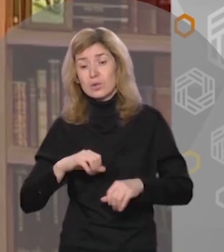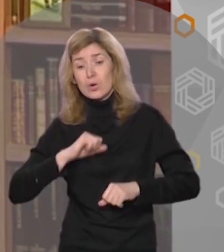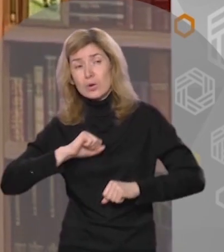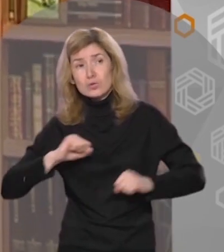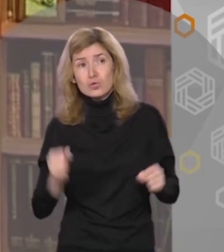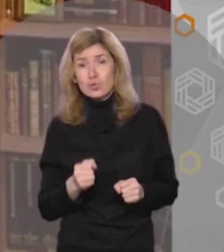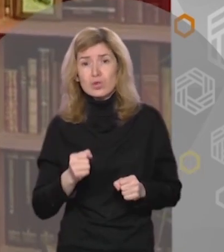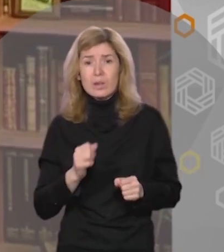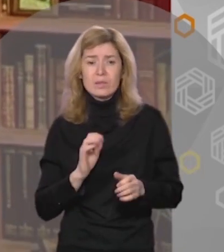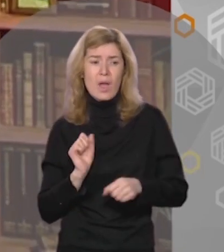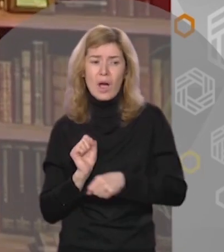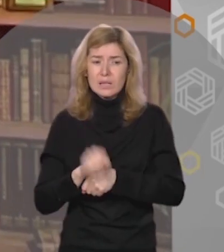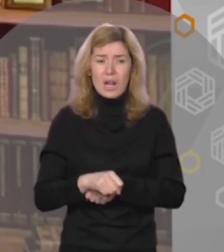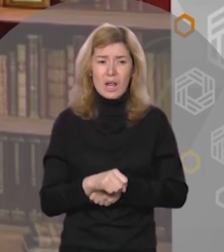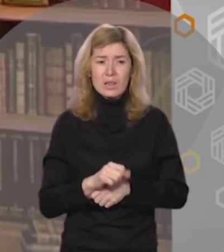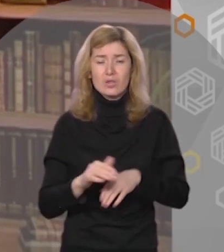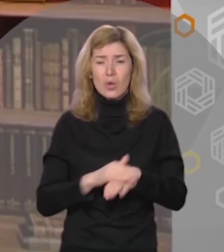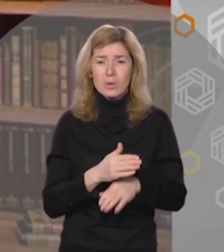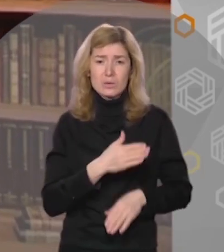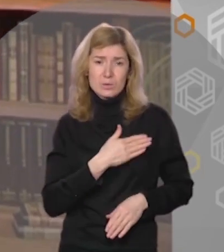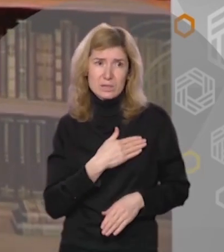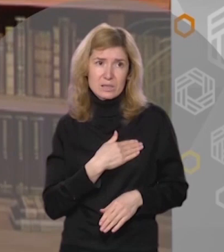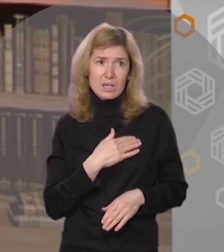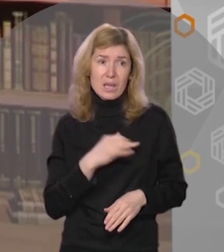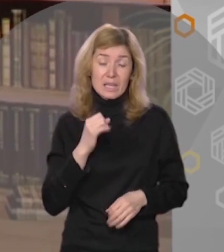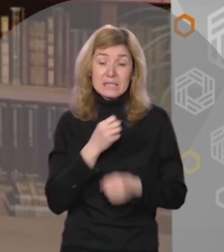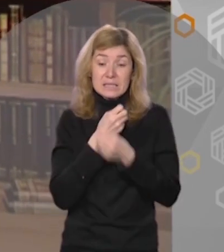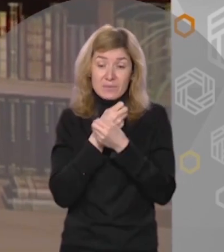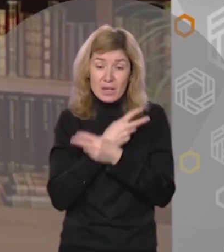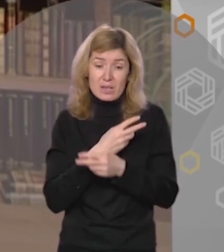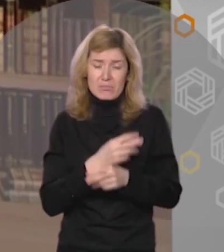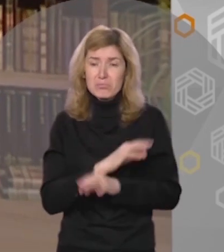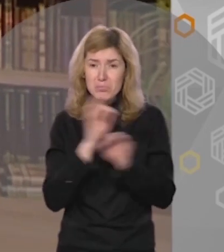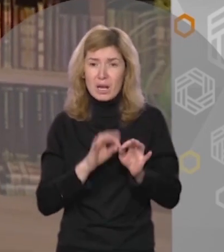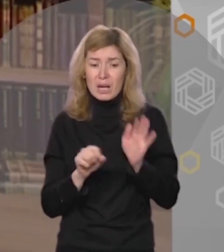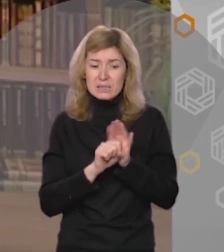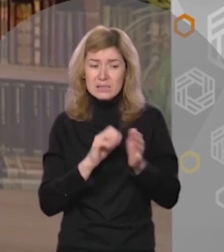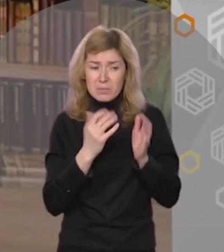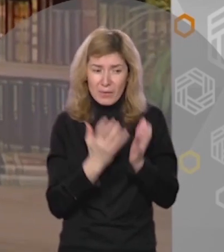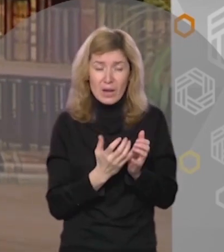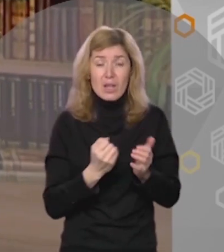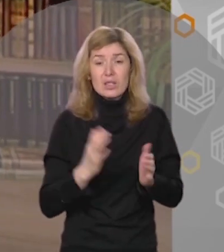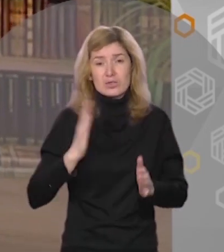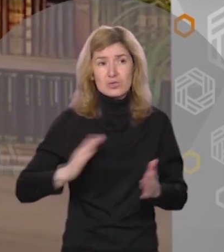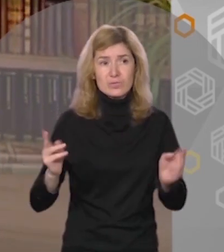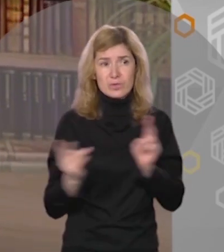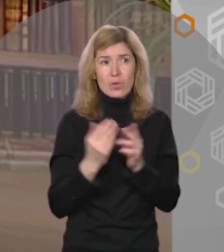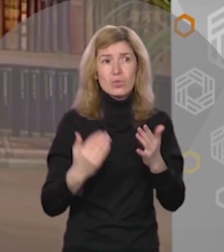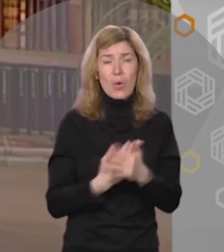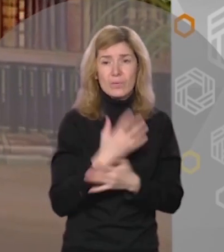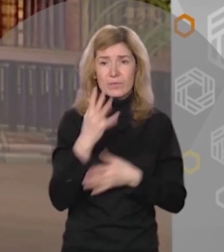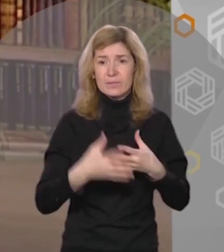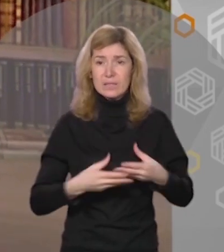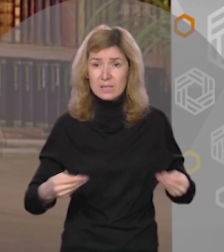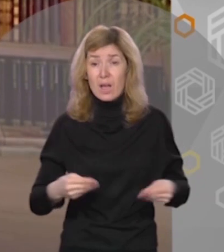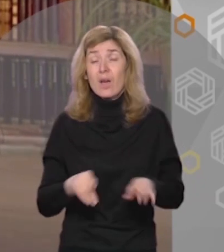теплоту сердец И зверушки прекрасно перезимовали И дождались новой весны Пусть и